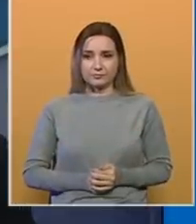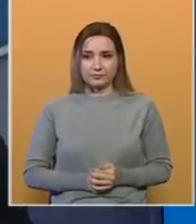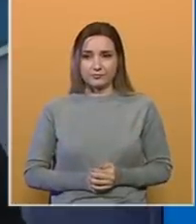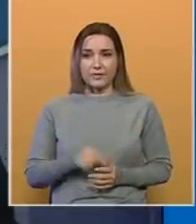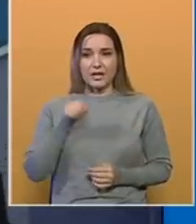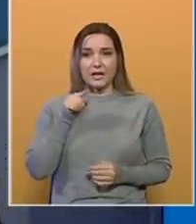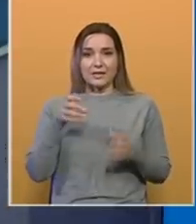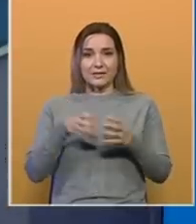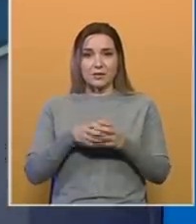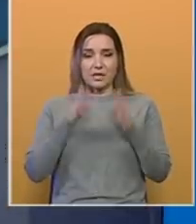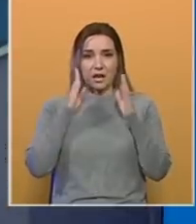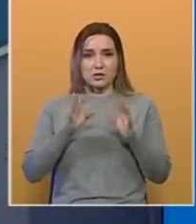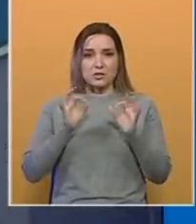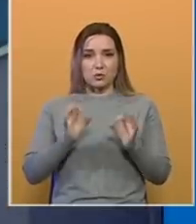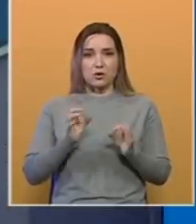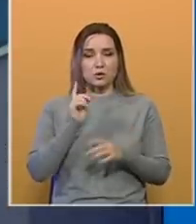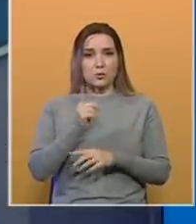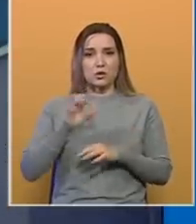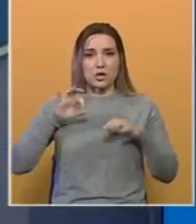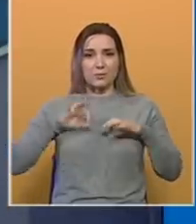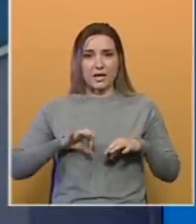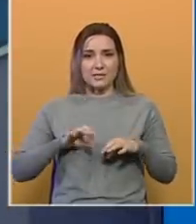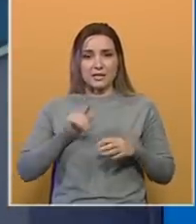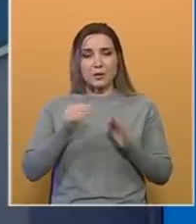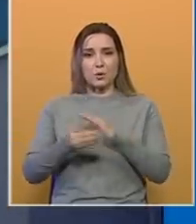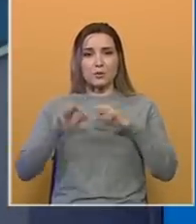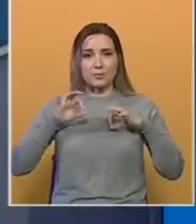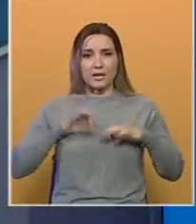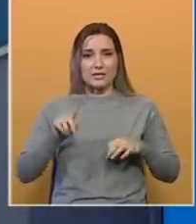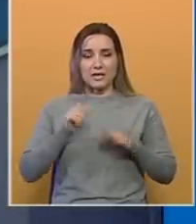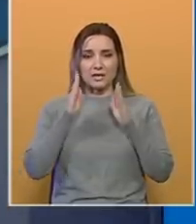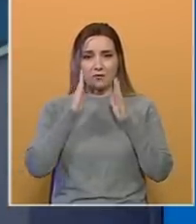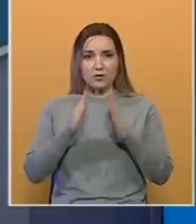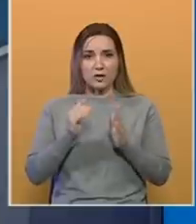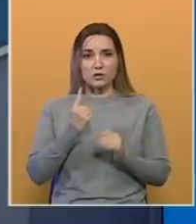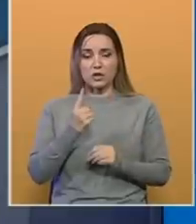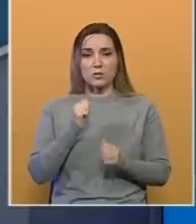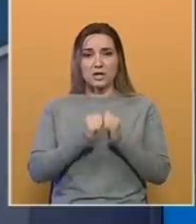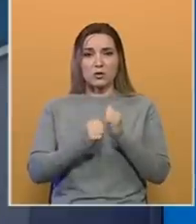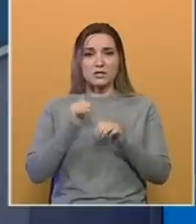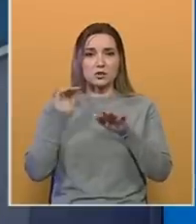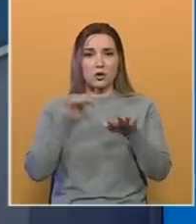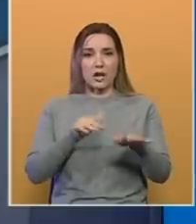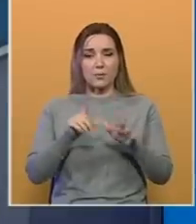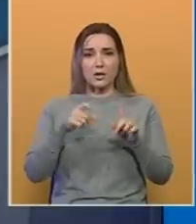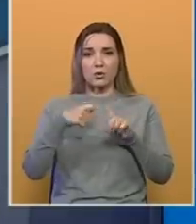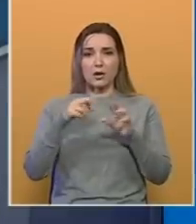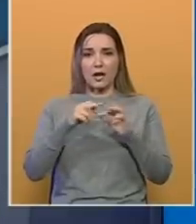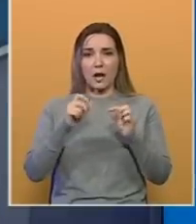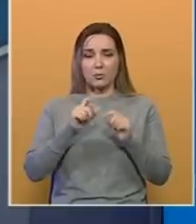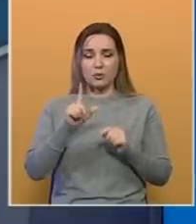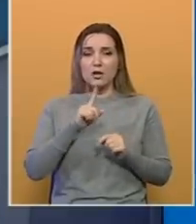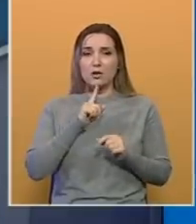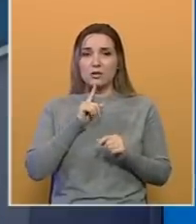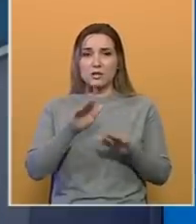Tim za nacionalnu sigurnost upozorio je predsjednika i podpredsjednika na vjerovatnost još jednog terorističkog napada u Kabulu, svog čega